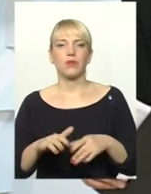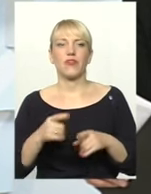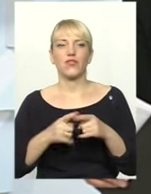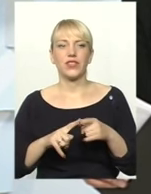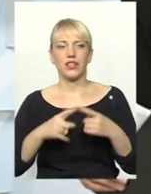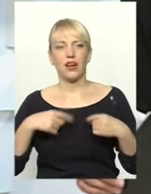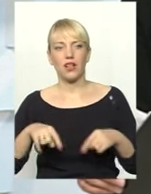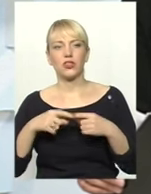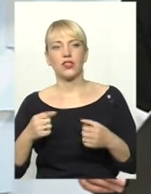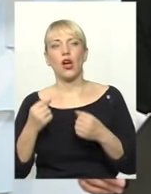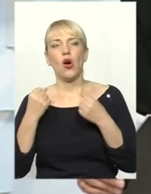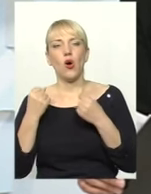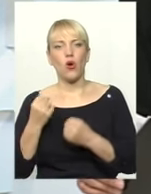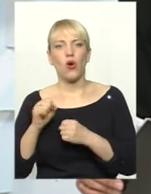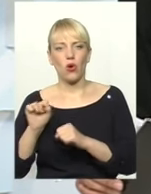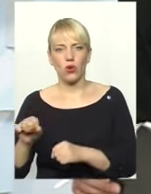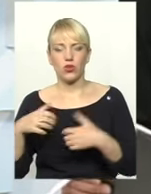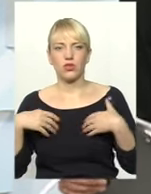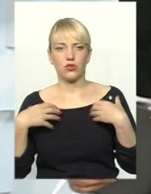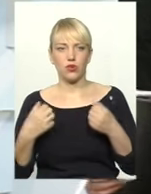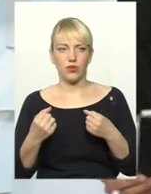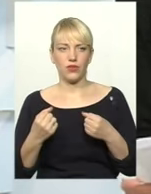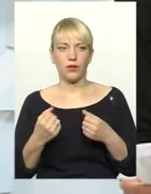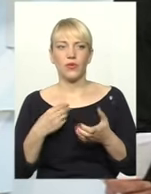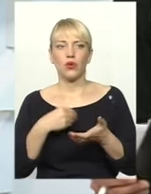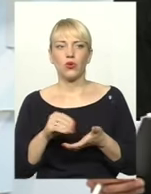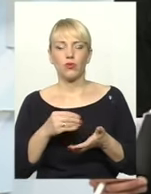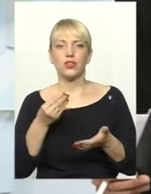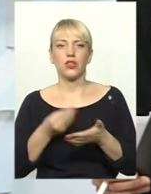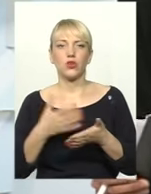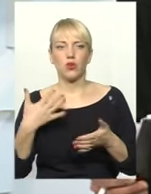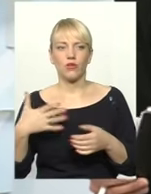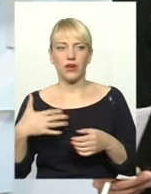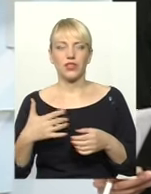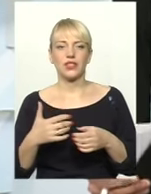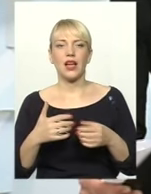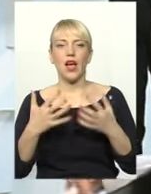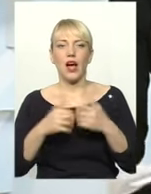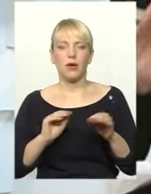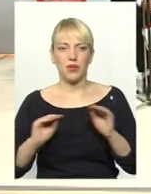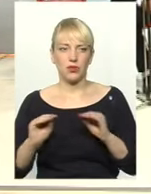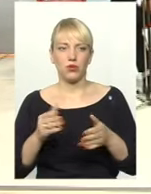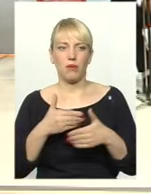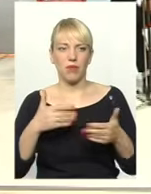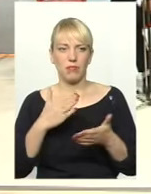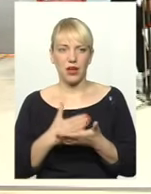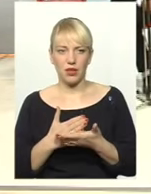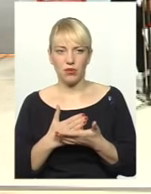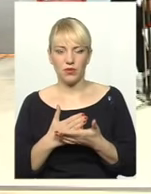галузі охорони здоров'я, купується дороговартісна апаратура. Ми маємо